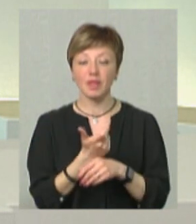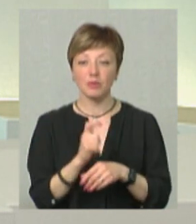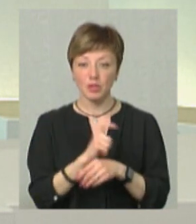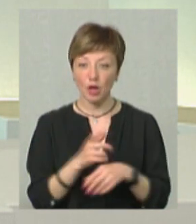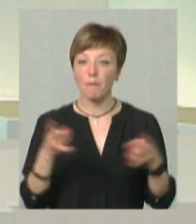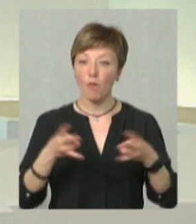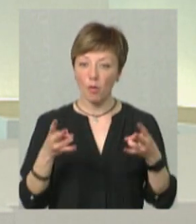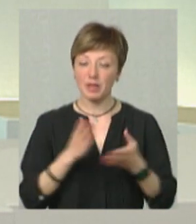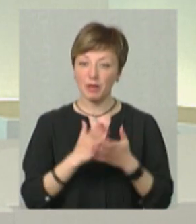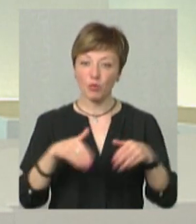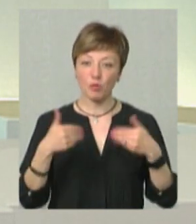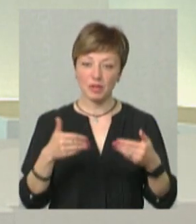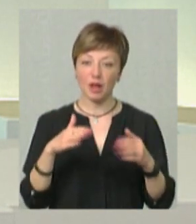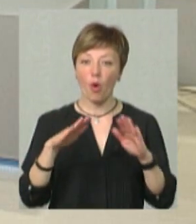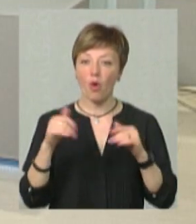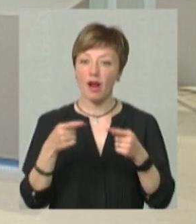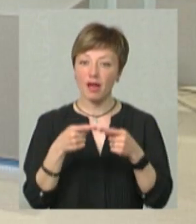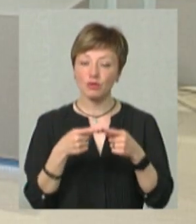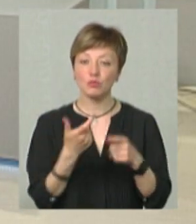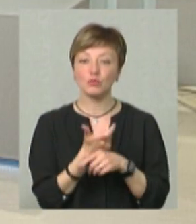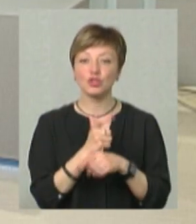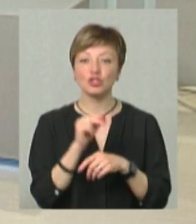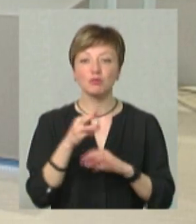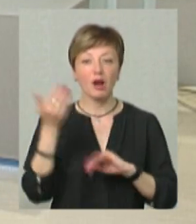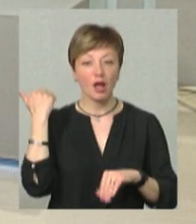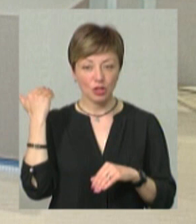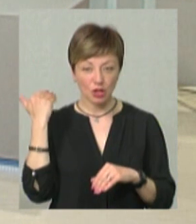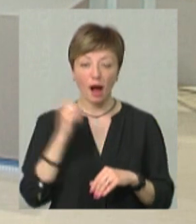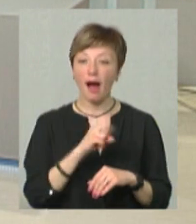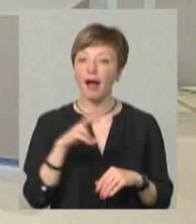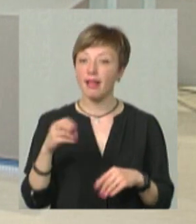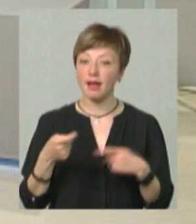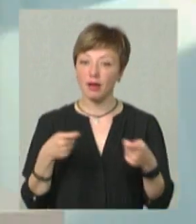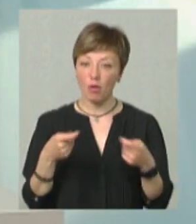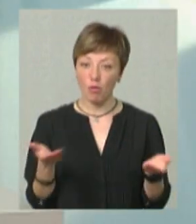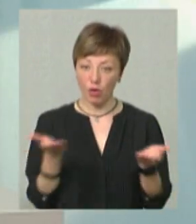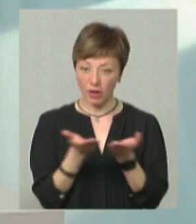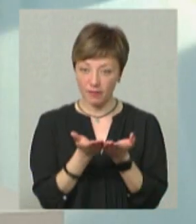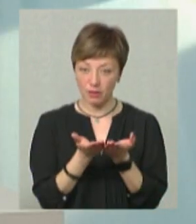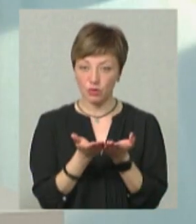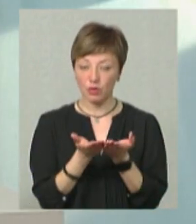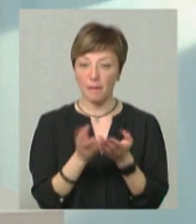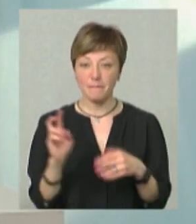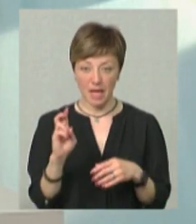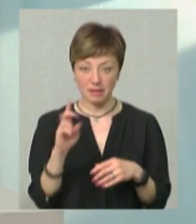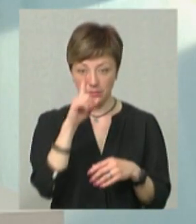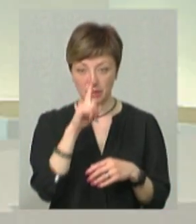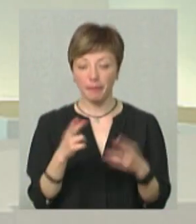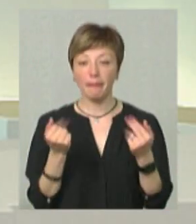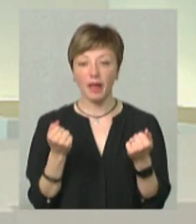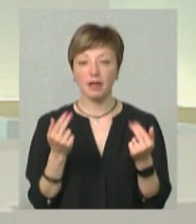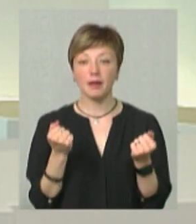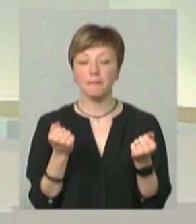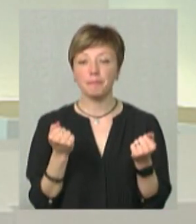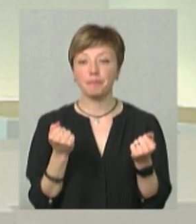Попит є, але пропозицій на оренду вже є більше, ніж було раніше. Але ріелтор… Більше порівняно із березнем, наприклад? Так, так.